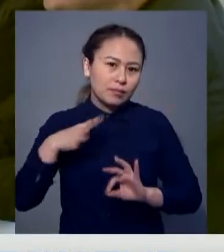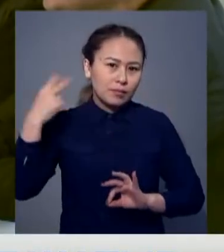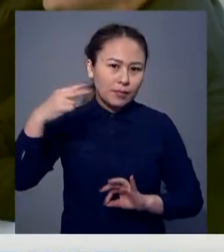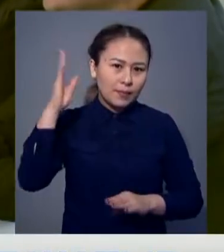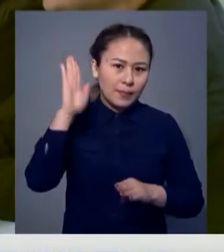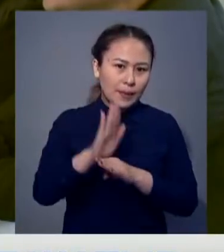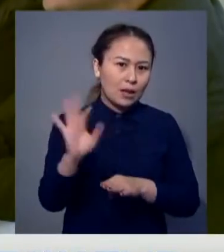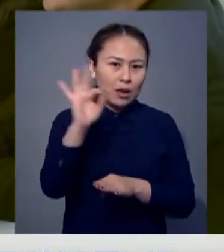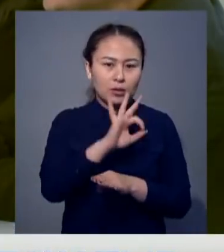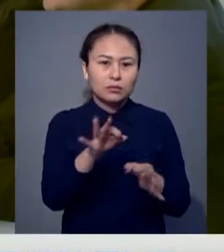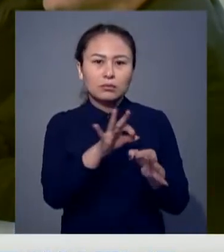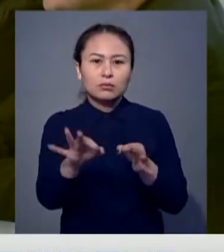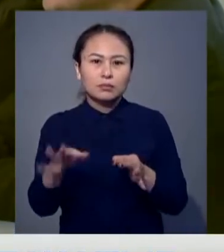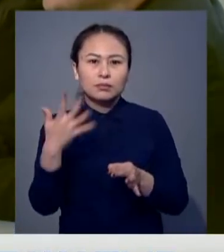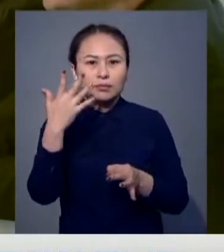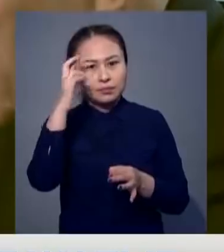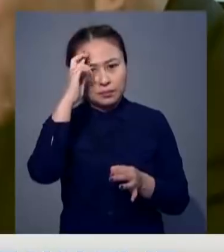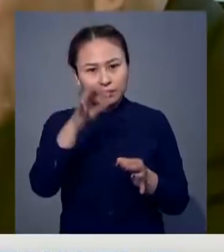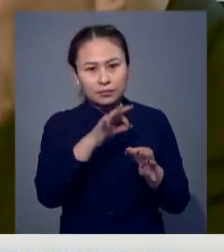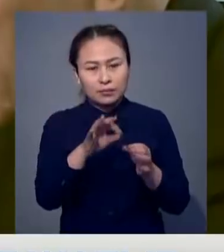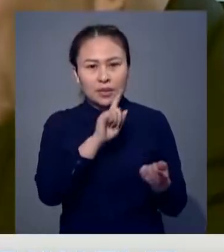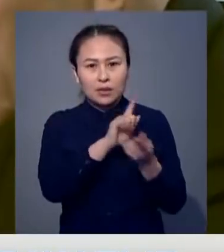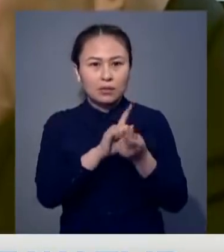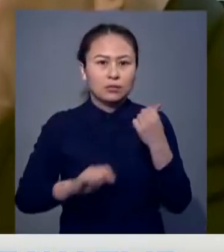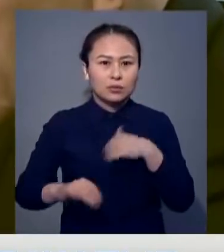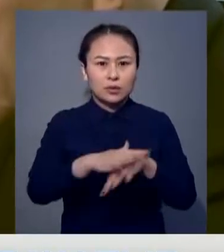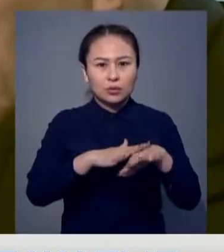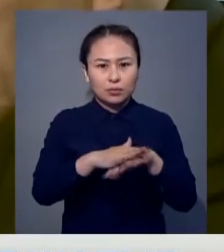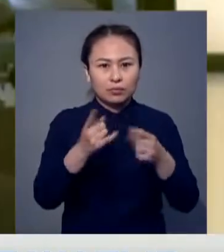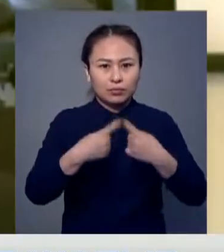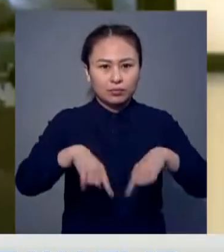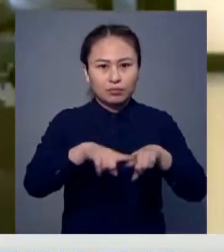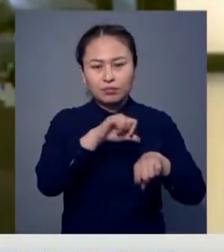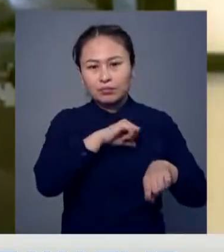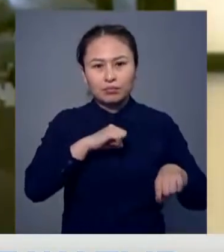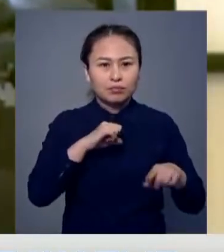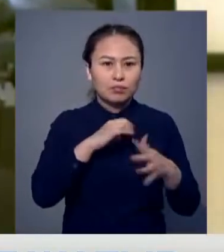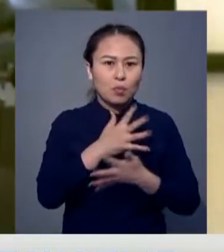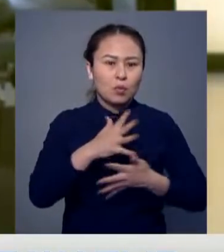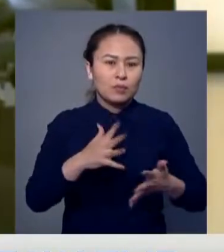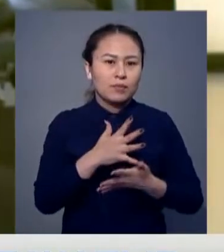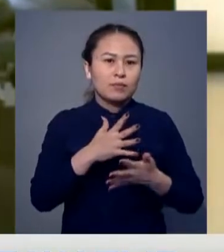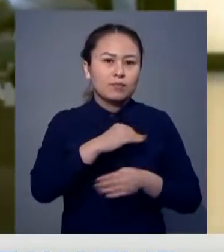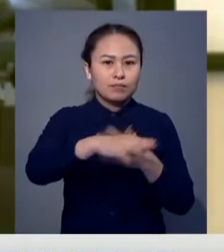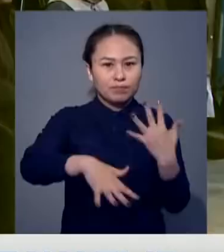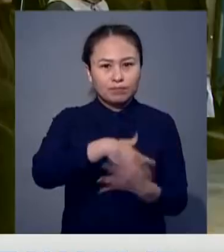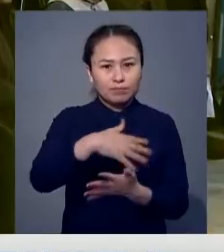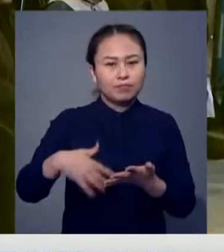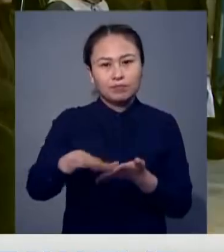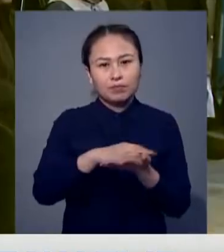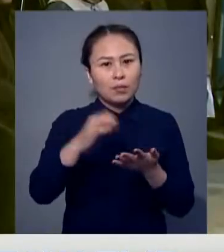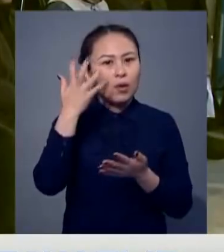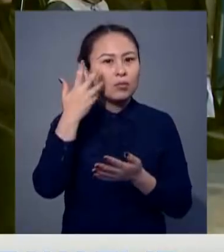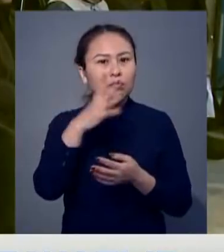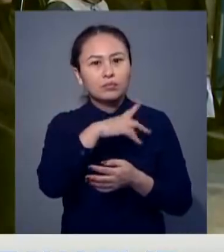Президент тапсырмасы бойын жауданың 5 елмекенде қалқпен кезде сөйлері имдастырылды. Ең алдымен жаппай төбелес кезінде